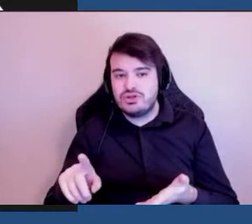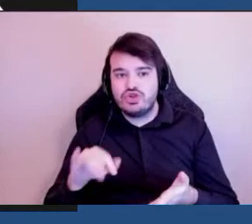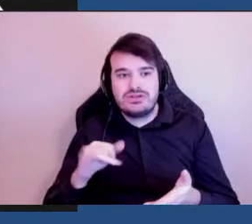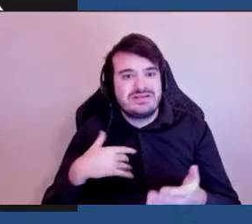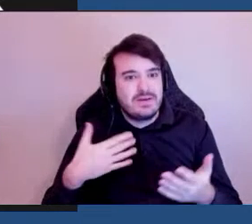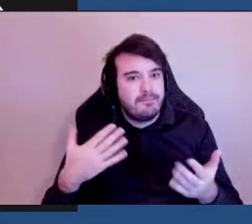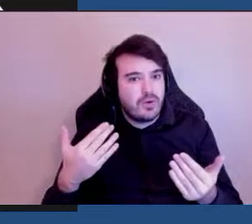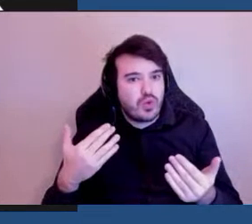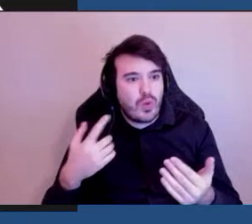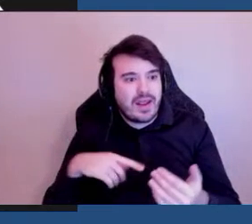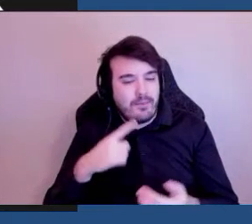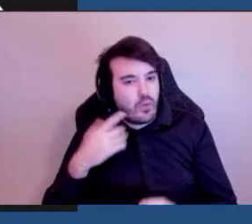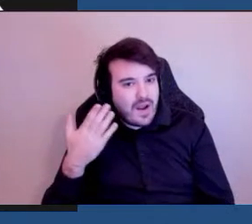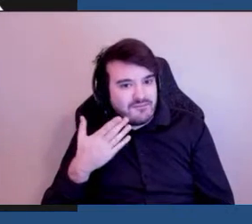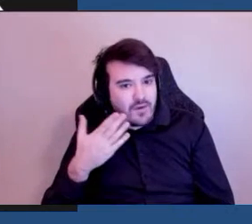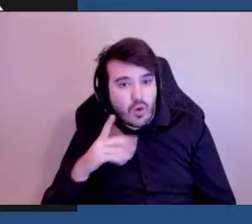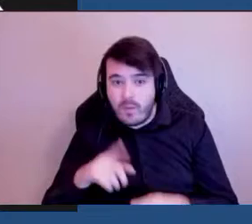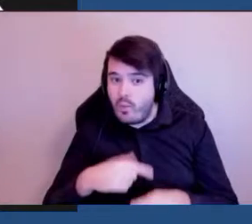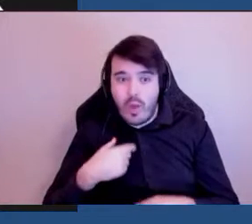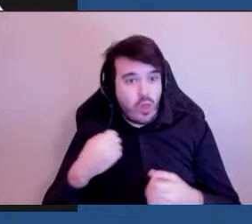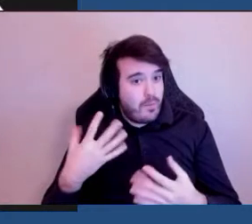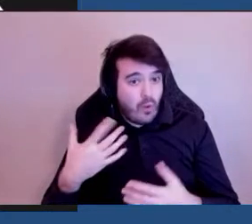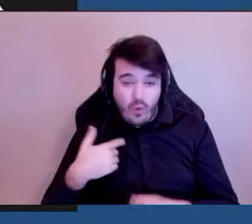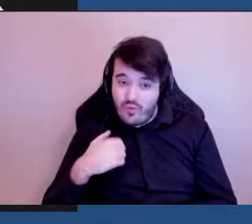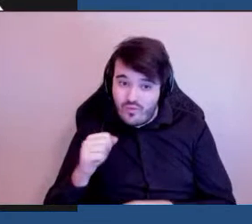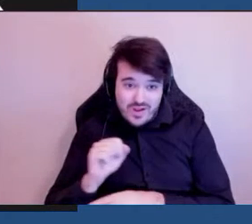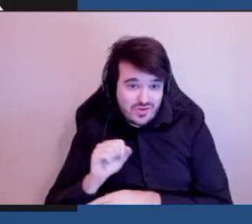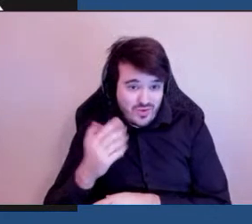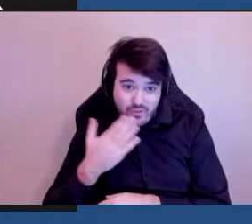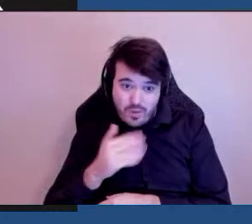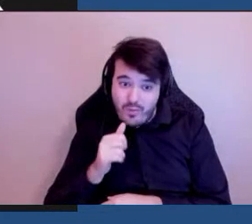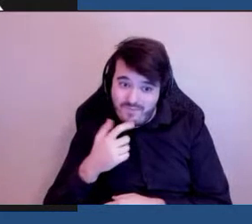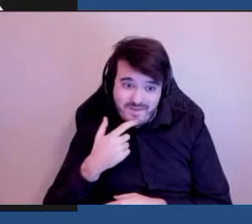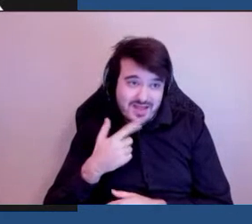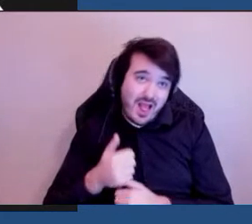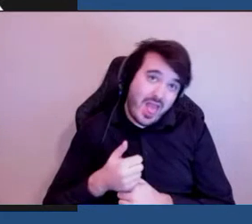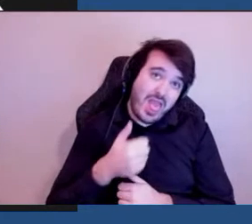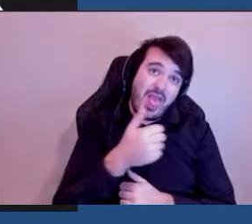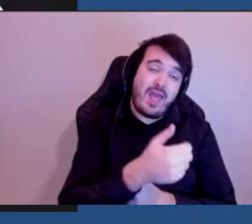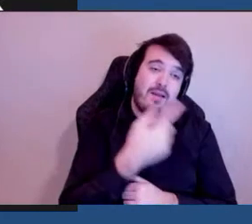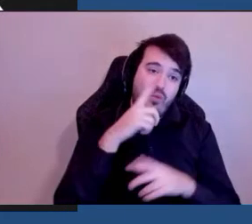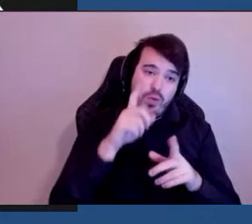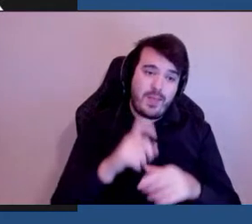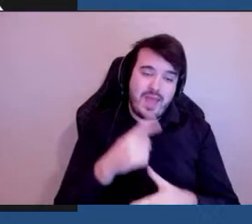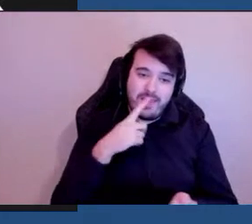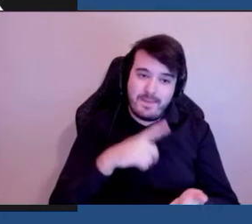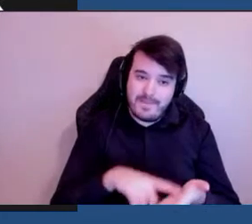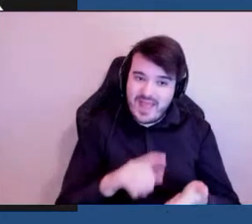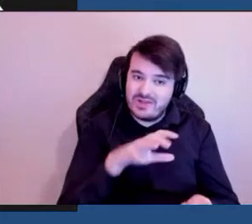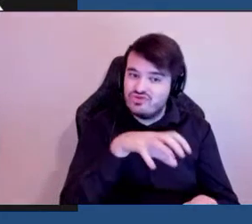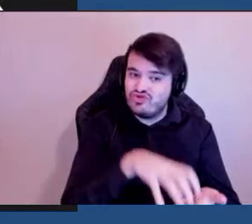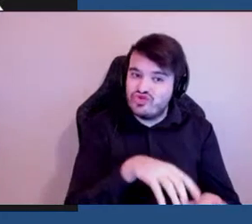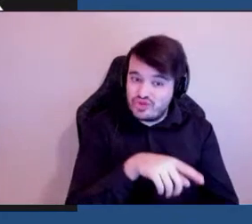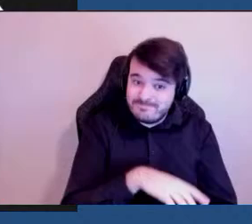aveugles comme moi n'ont pas de voiture et ce n'est pas facile pour nous finalement d'arriver au site de dépistage et quand j'ai